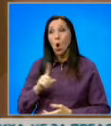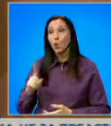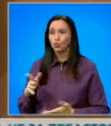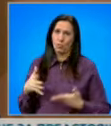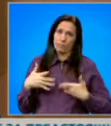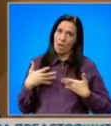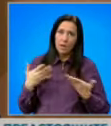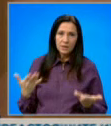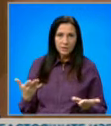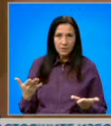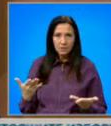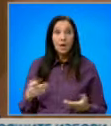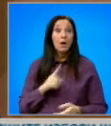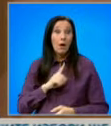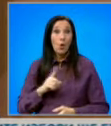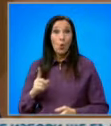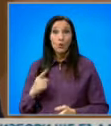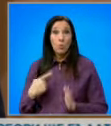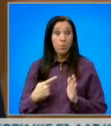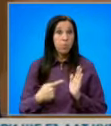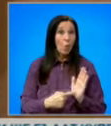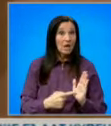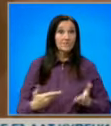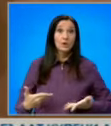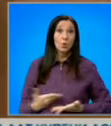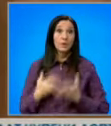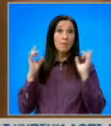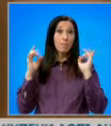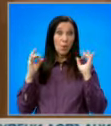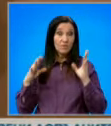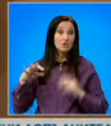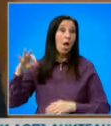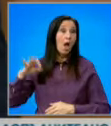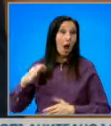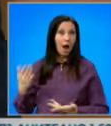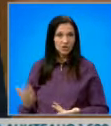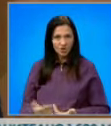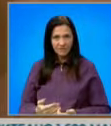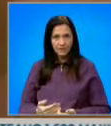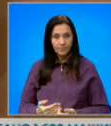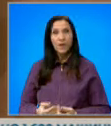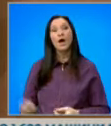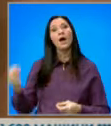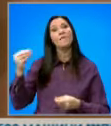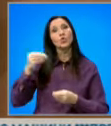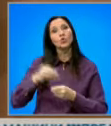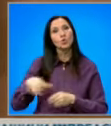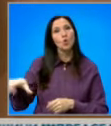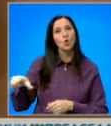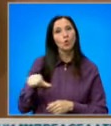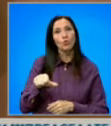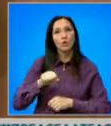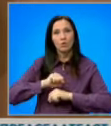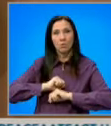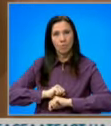желаят и които показват необходимите професионални качества, включително в ръководителя на